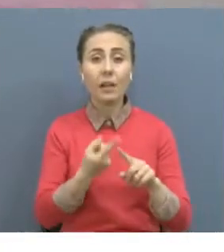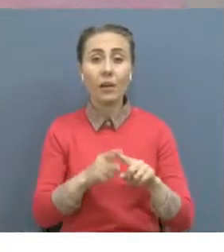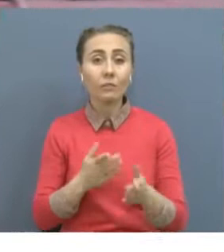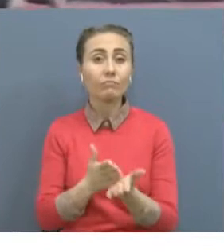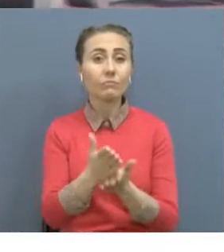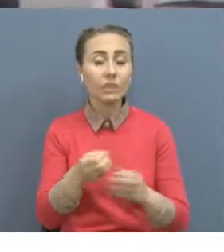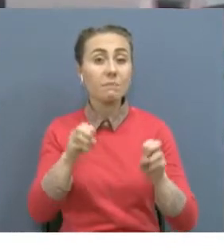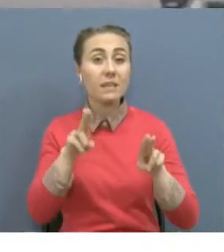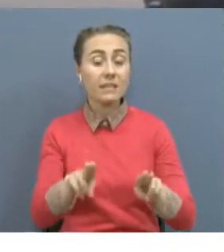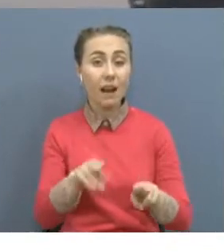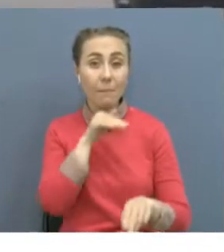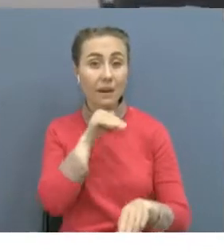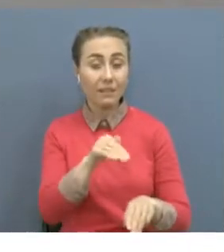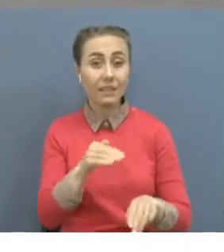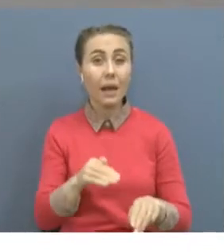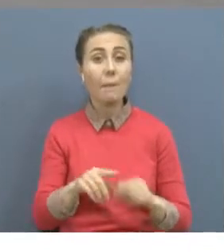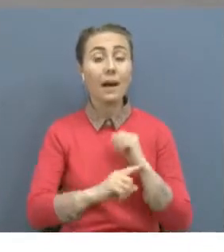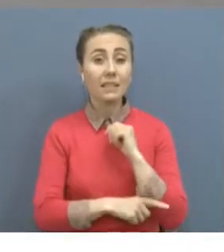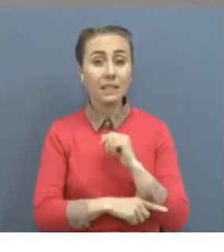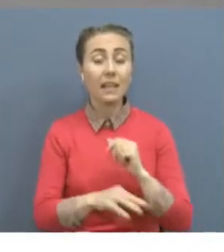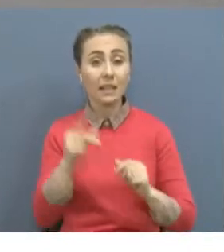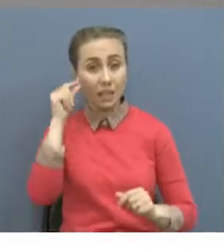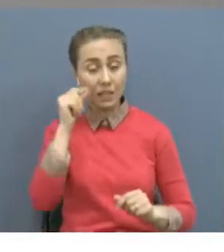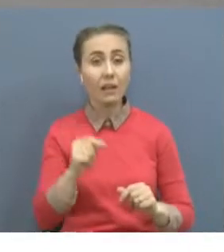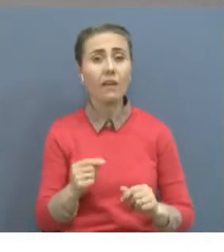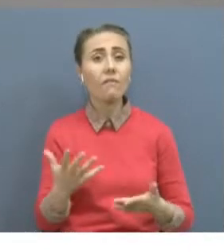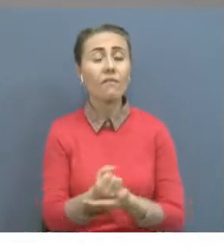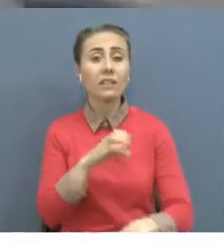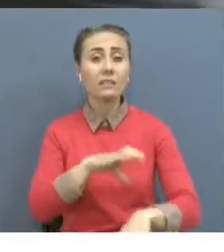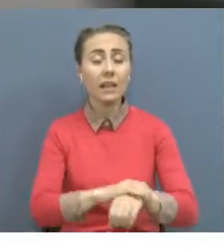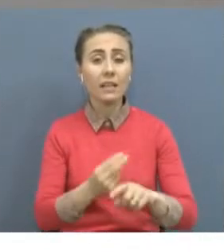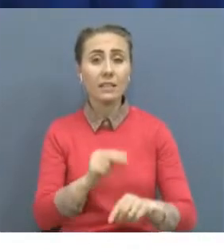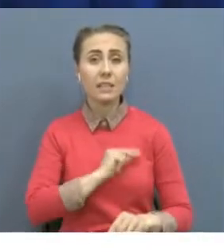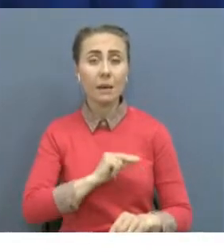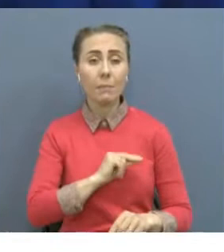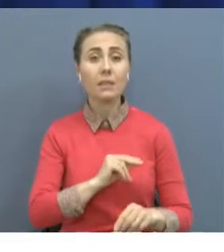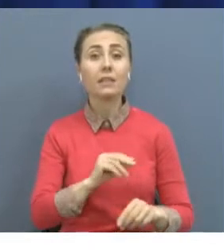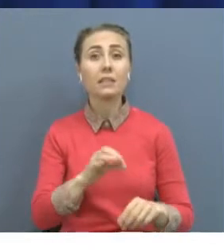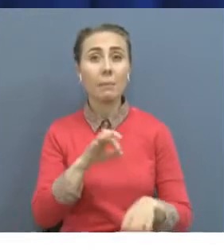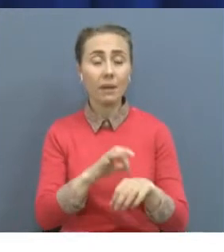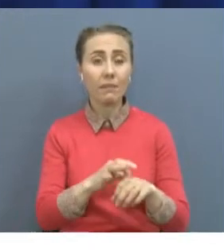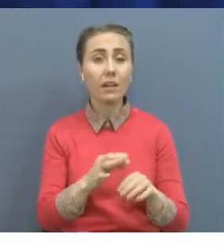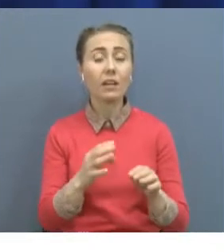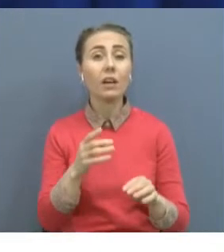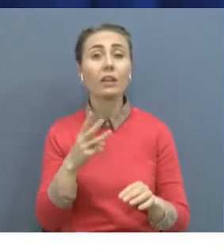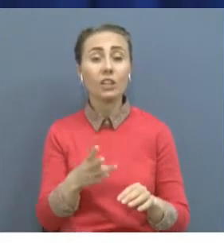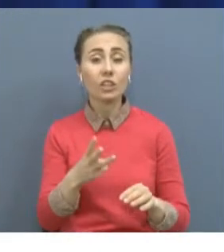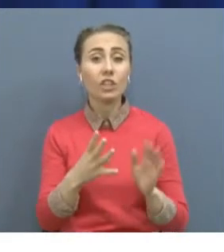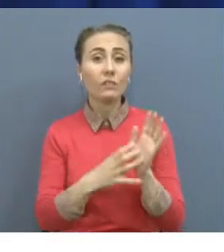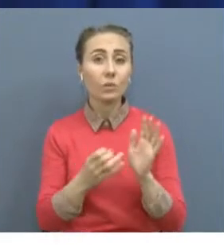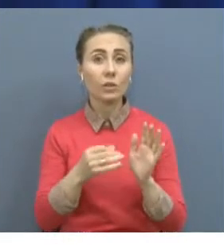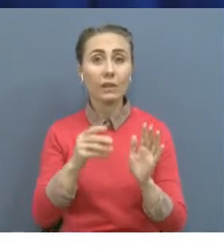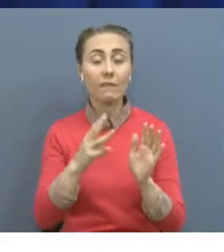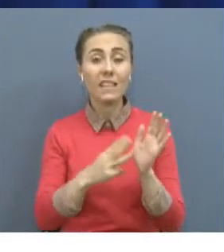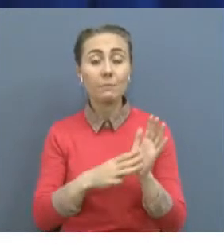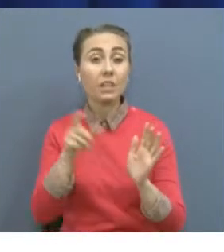ғазаматтар ғимраттарда және далада бетпердені шешпеу керек дейді. Неге далада бетперде тағуға жет?